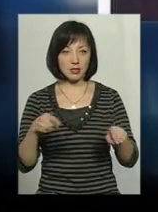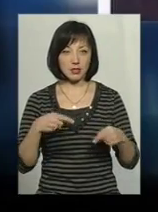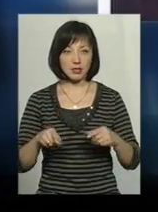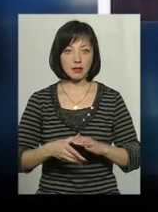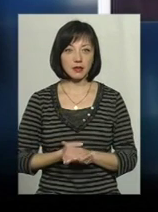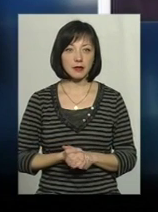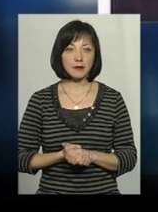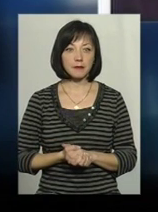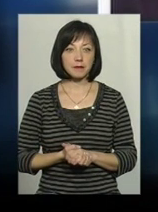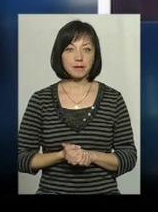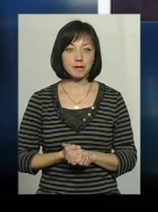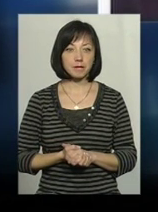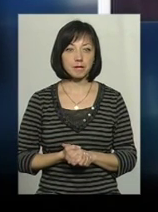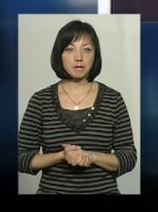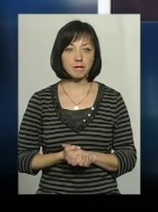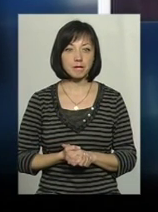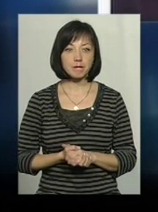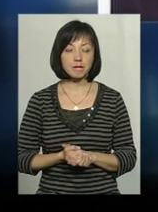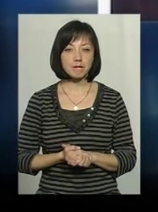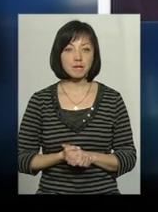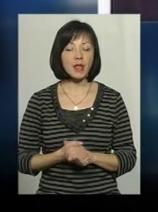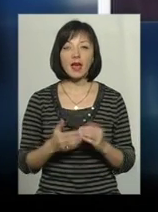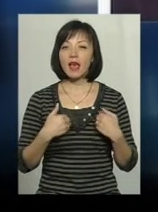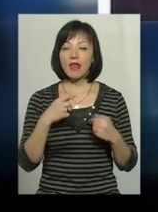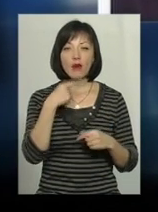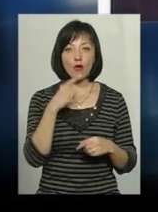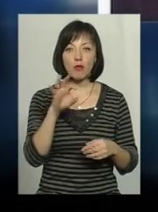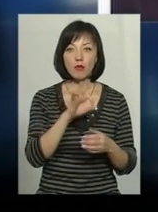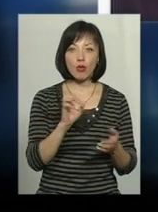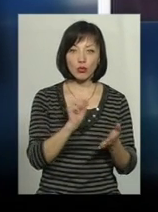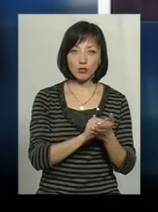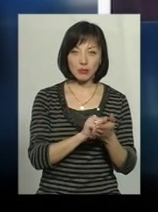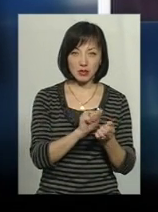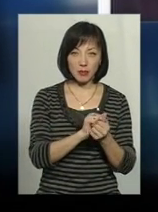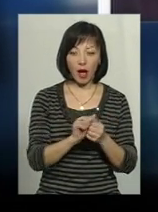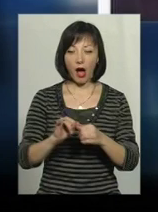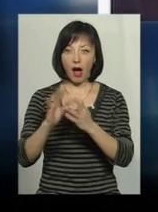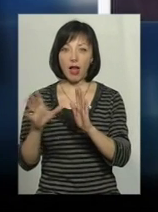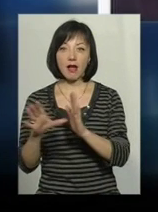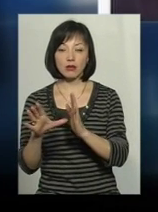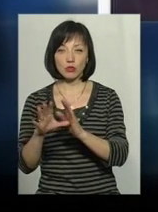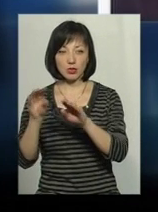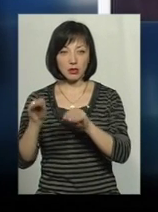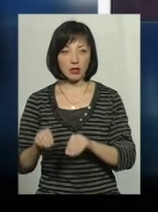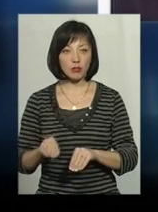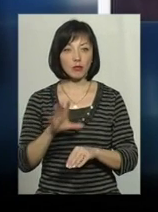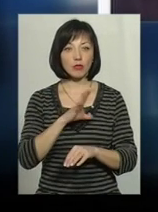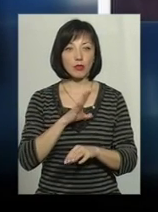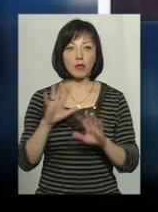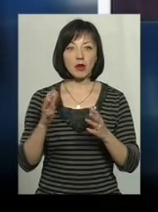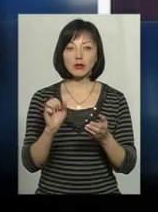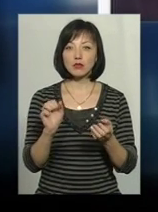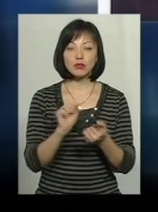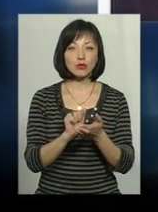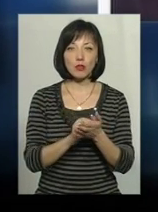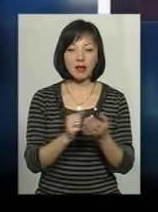різналися? Це от, я зараз говорю не про паперову, я говорю взагалі про загальну. Тому що, такий вже момент, що вже просто з паперовою